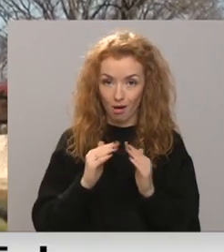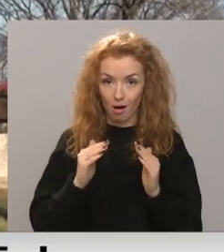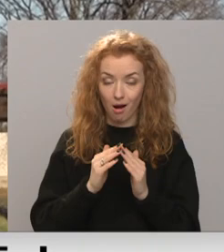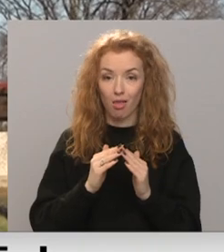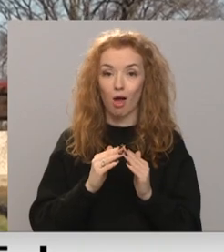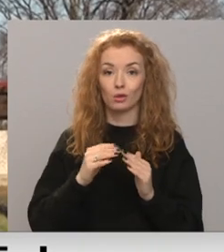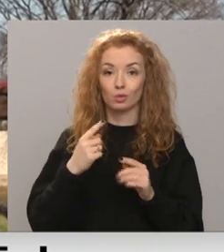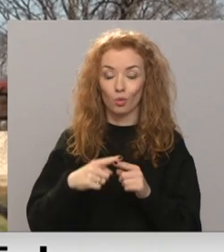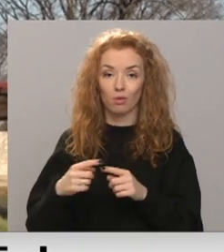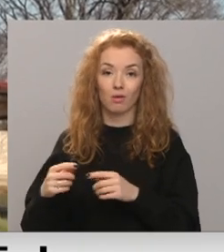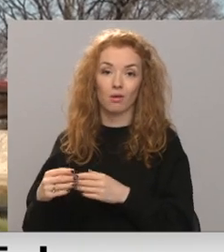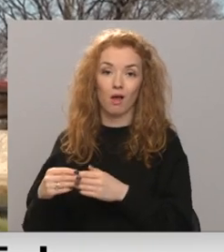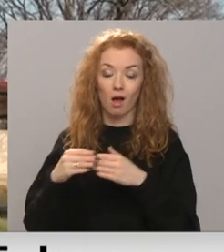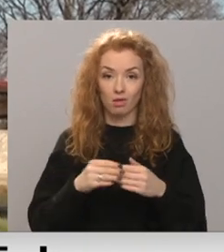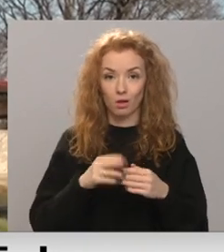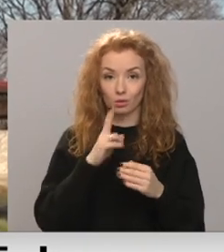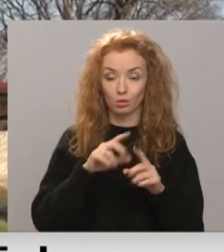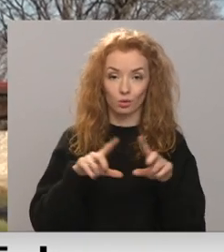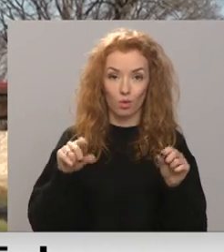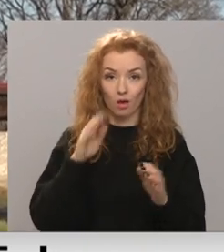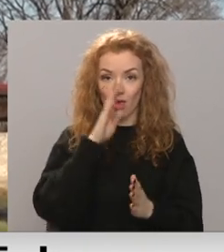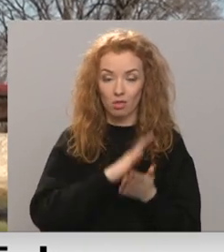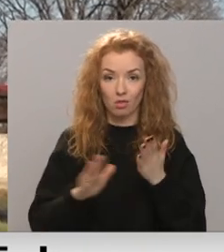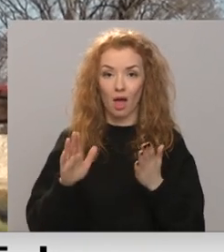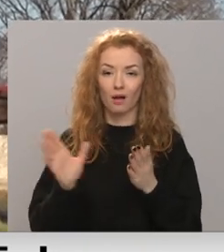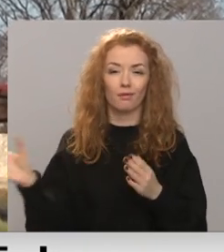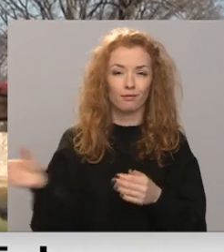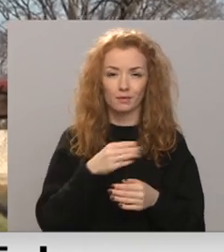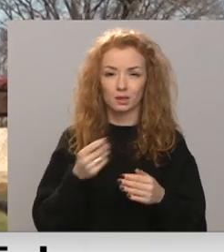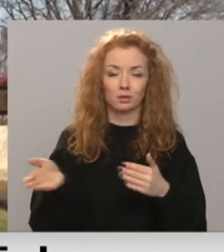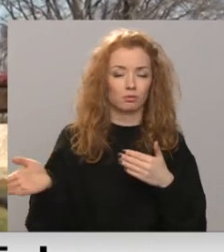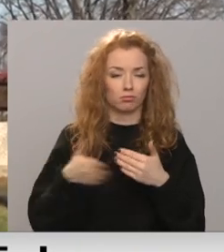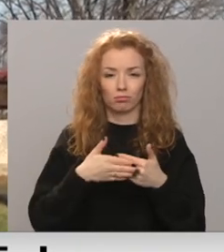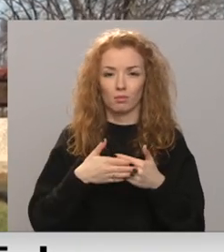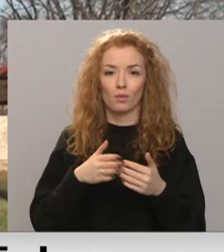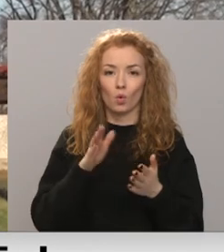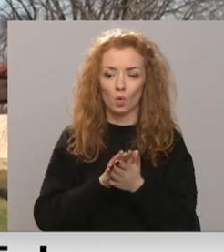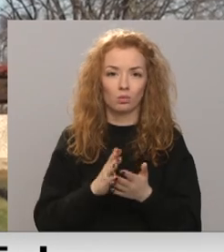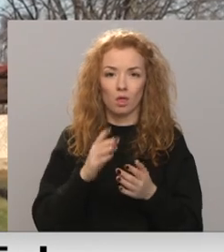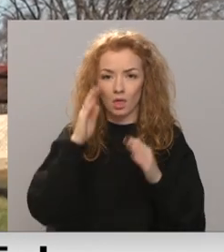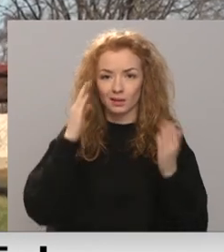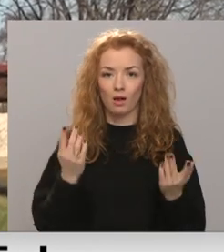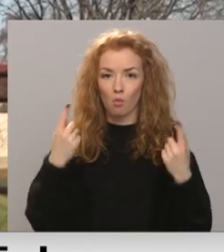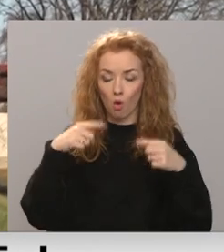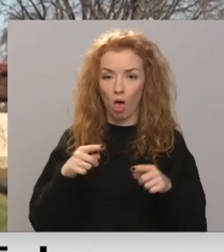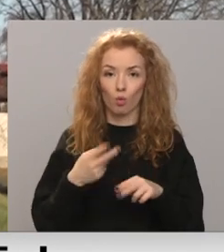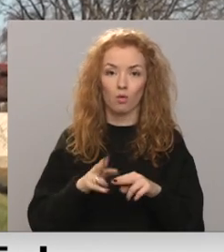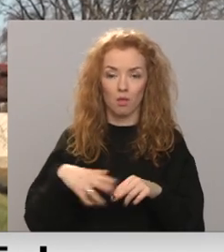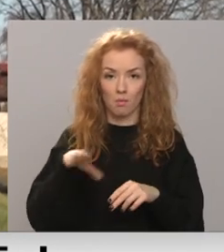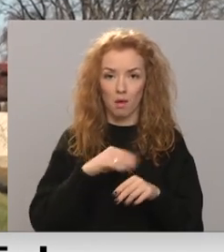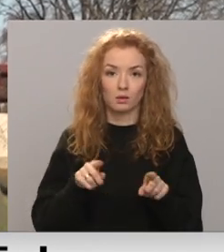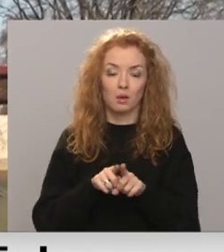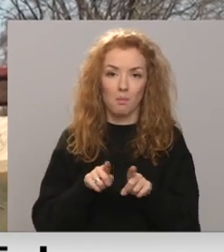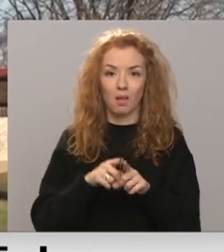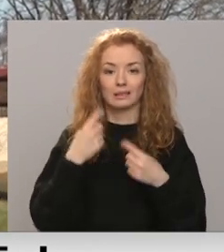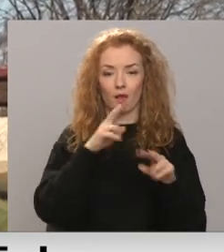no skolas atnes, nekā tur aiztaisa visu atkal ciet uz X laiku. Tad mēs sēžam un tāpat